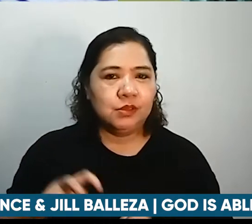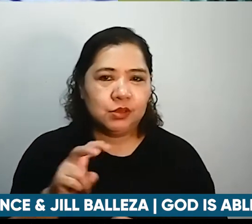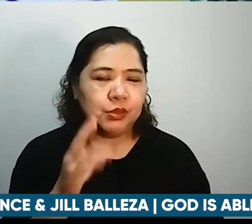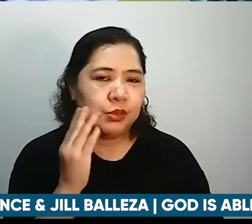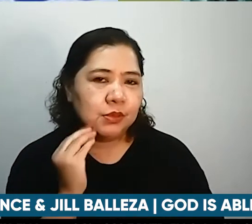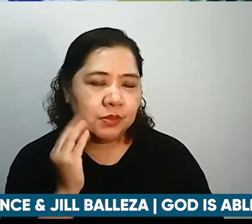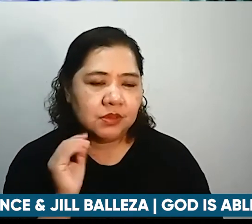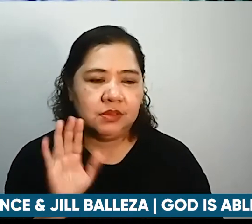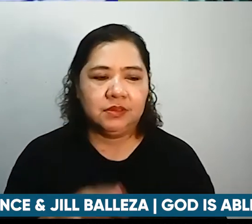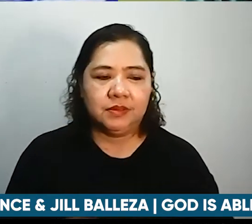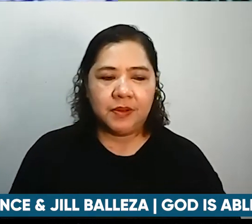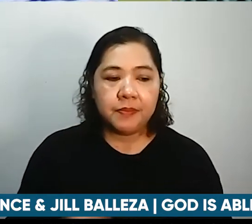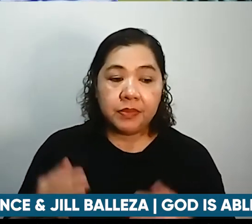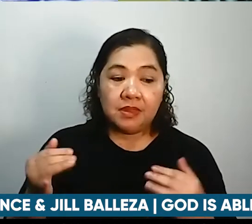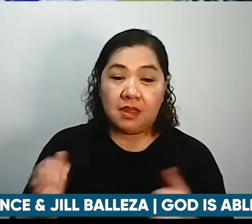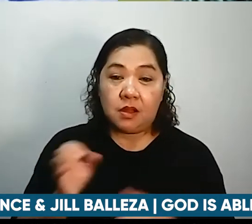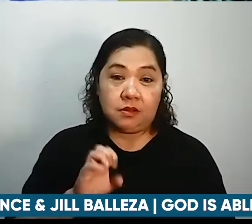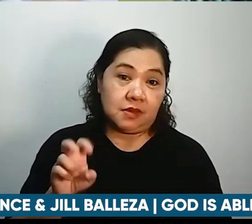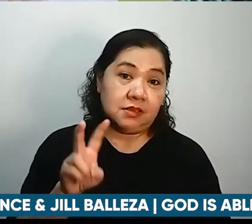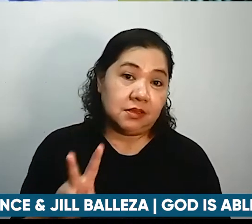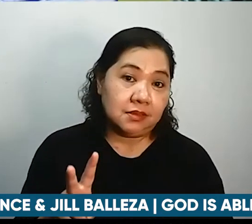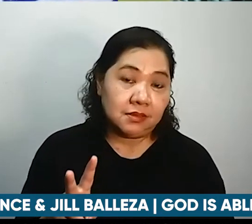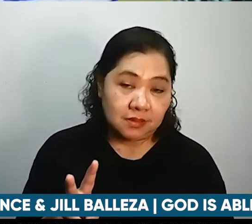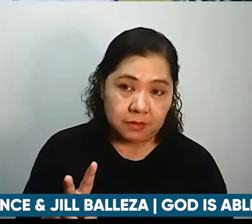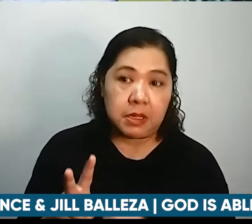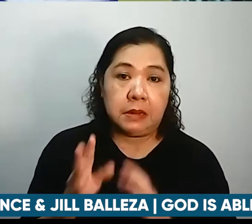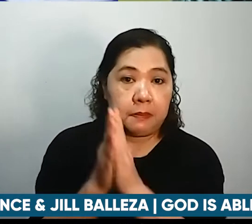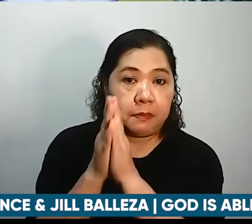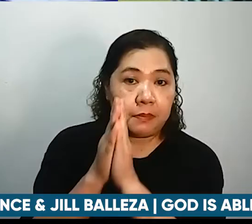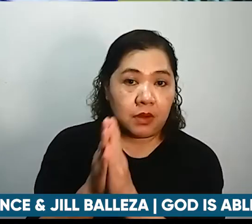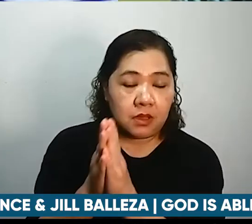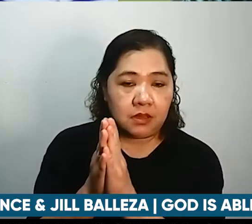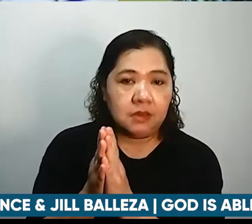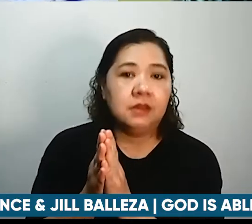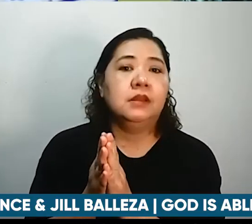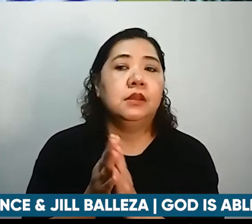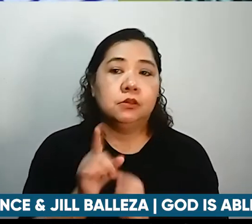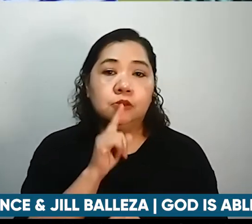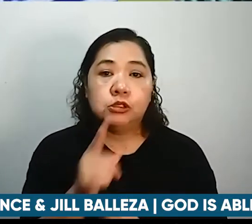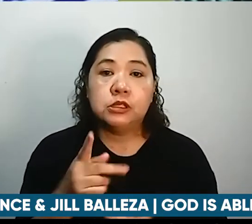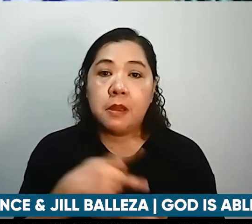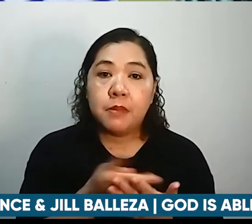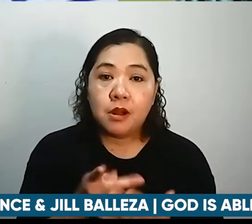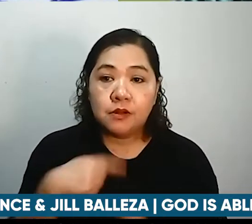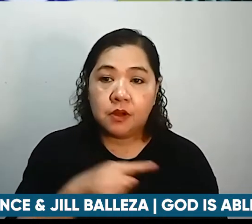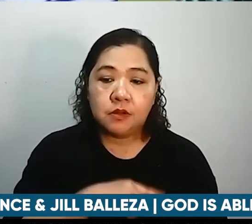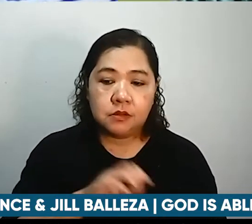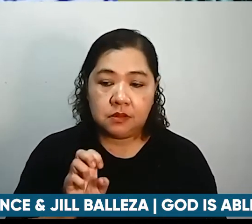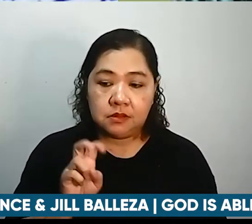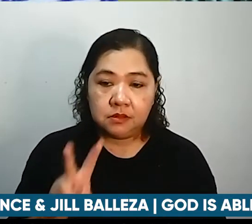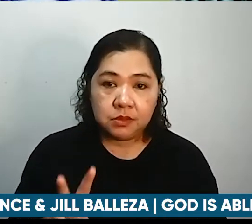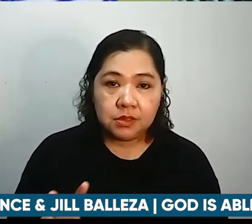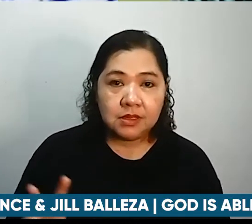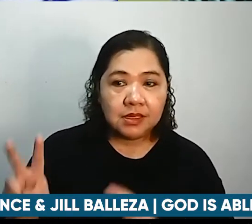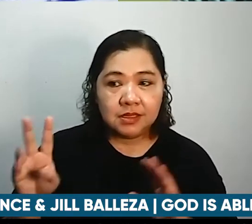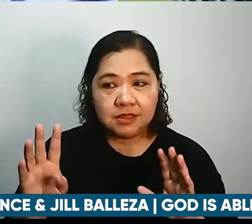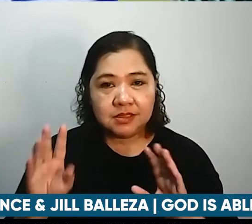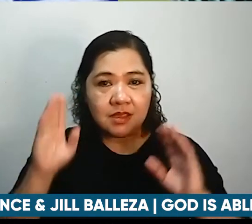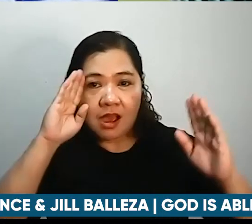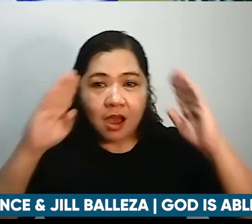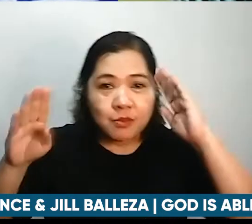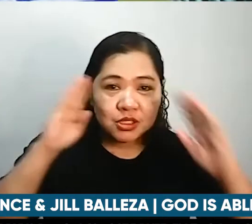of evangelism and prayer actually part ng evangelism namin ay kamustahan sabusta ka na